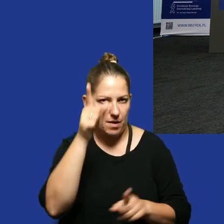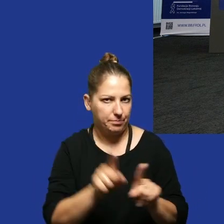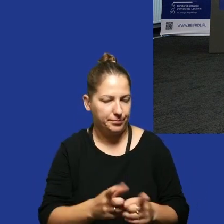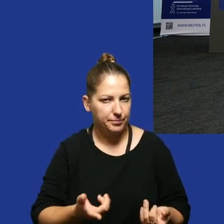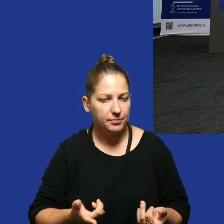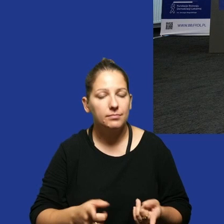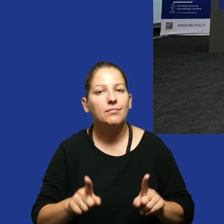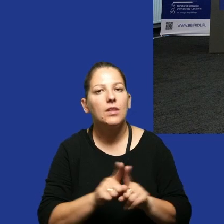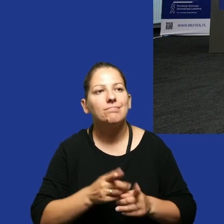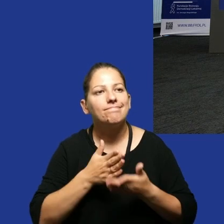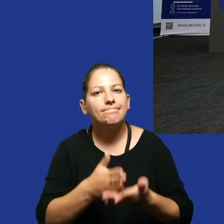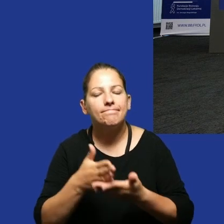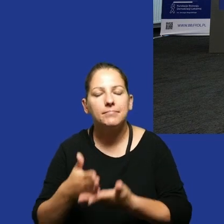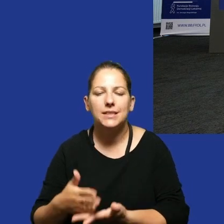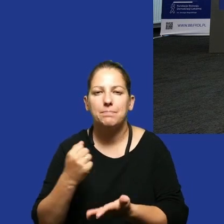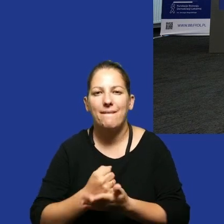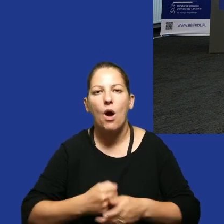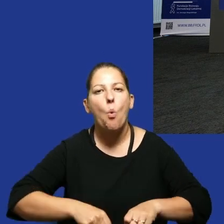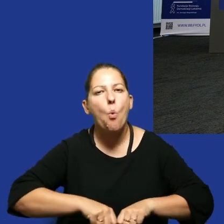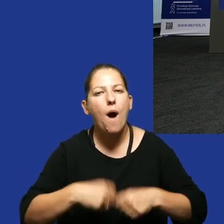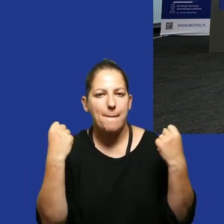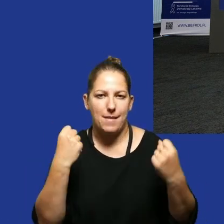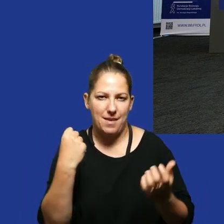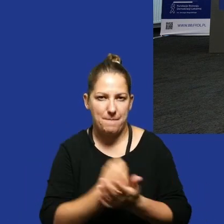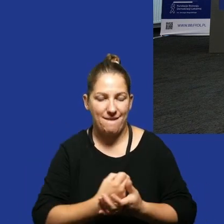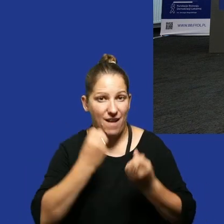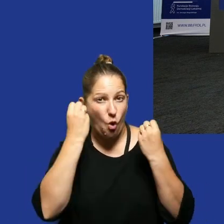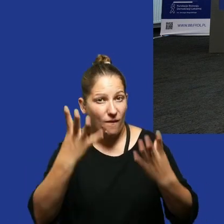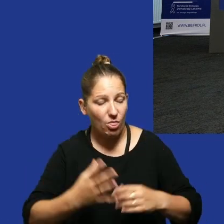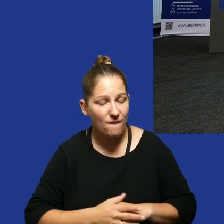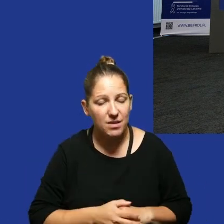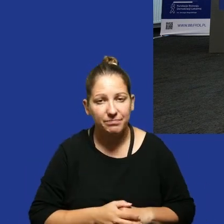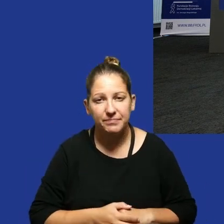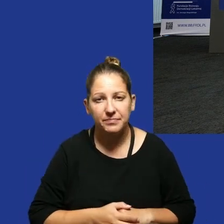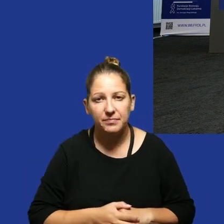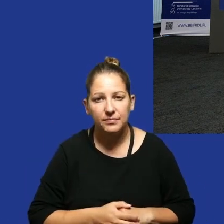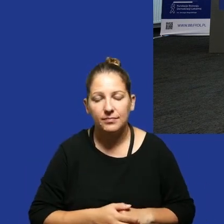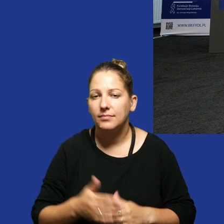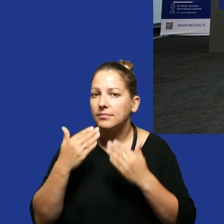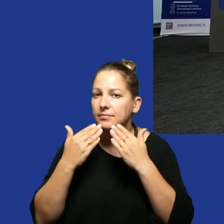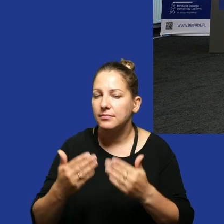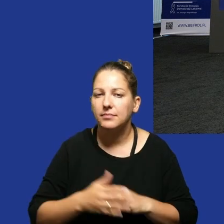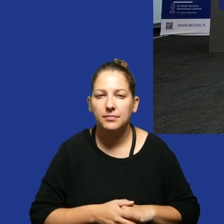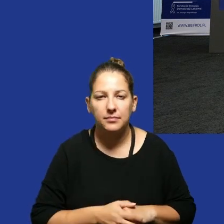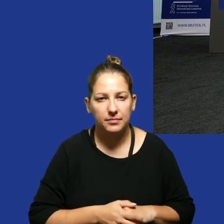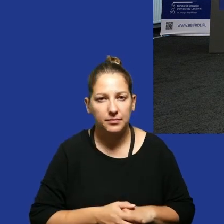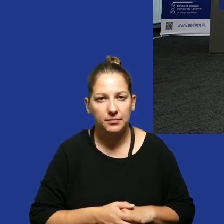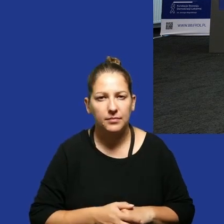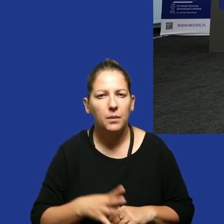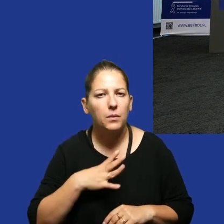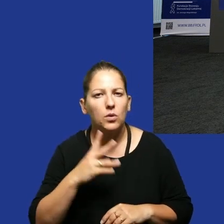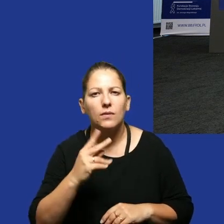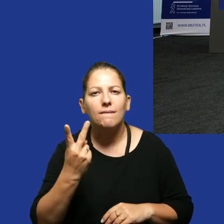interweniuje w sprawach łamania prawa oświatowego. Dziękuję. Były